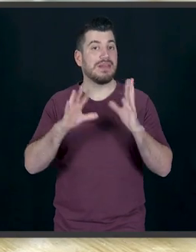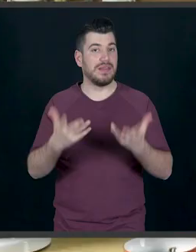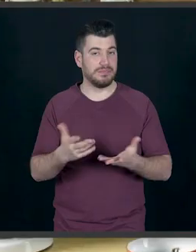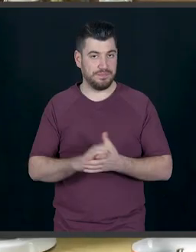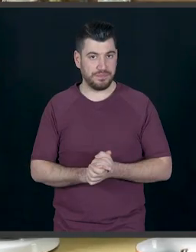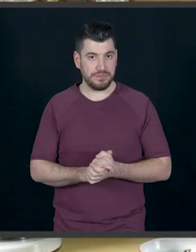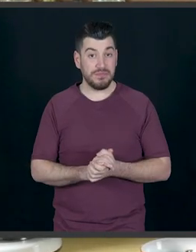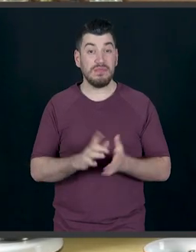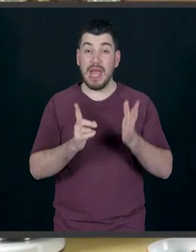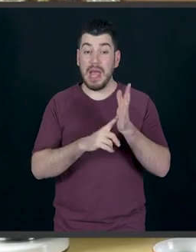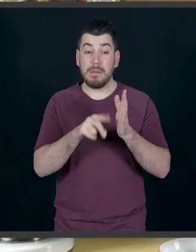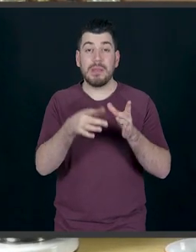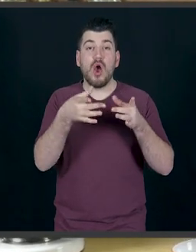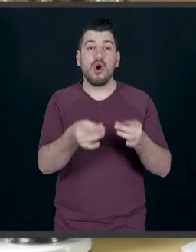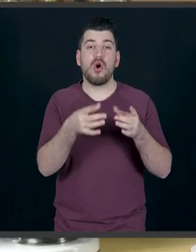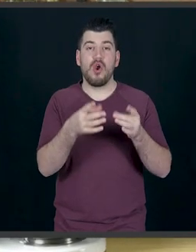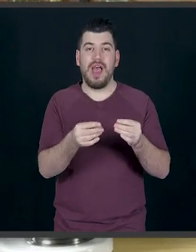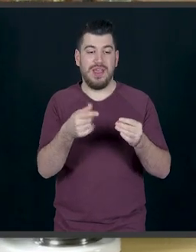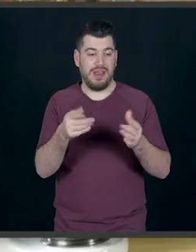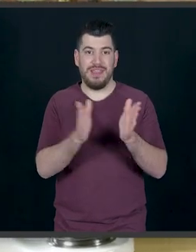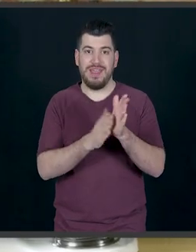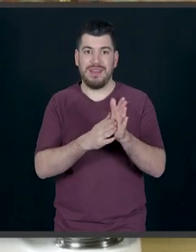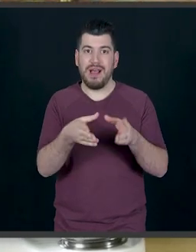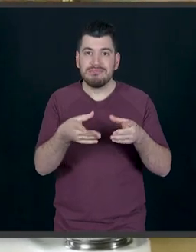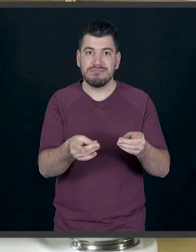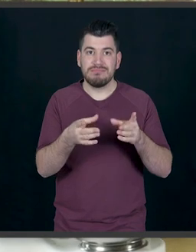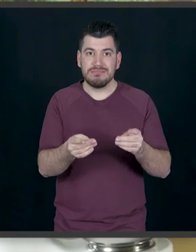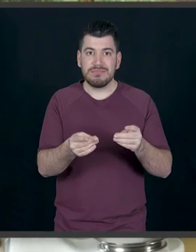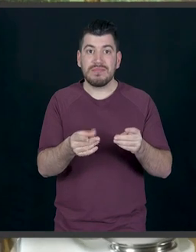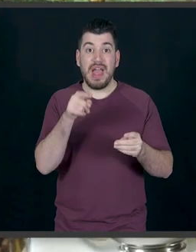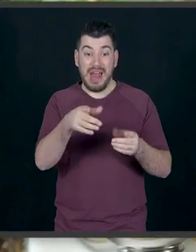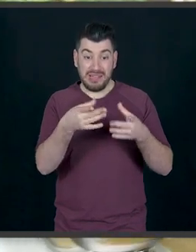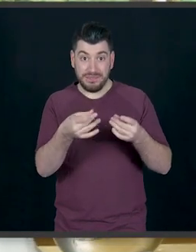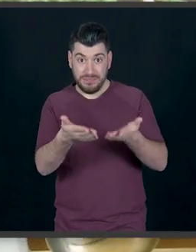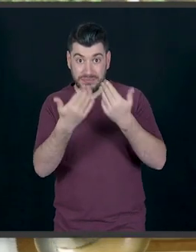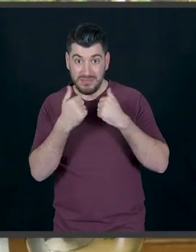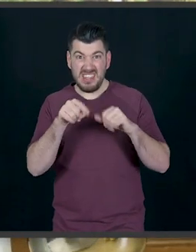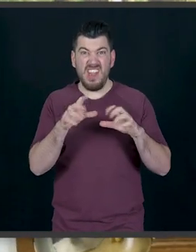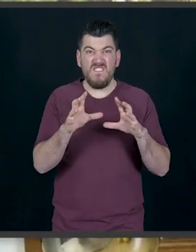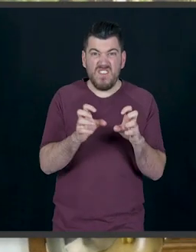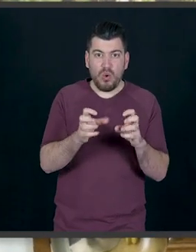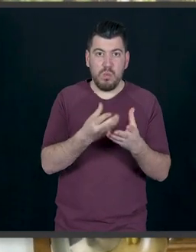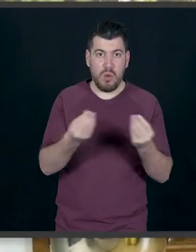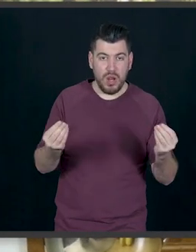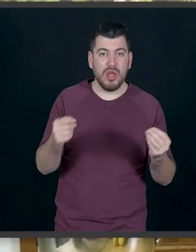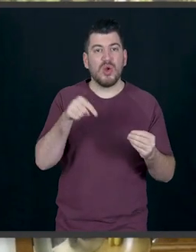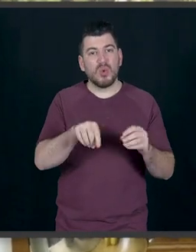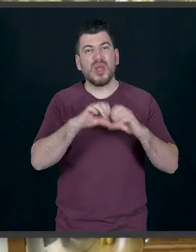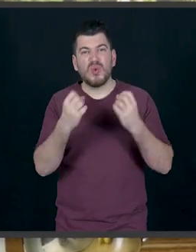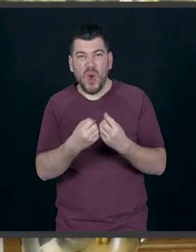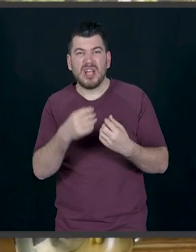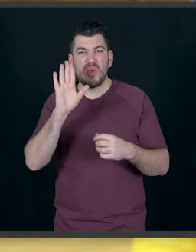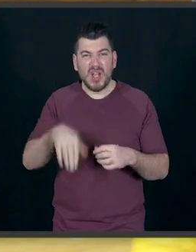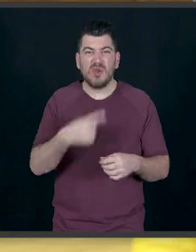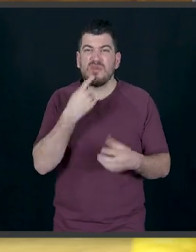πάρα πολύ κολλόδες, να κολλάει στα χέρια μας. Άμα δεν είναι κολλόδες και είναι πάρα πολύ σφιχτό, στο τέλος τα ντόνατς μας θα βγουν και αυτά πάρα πολύ